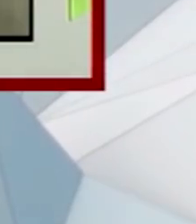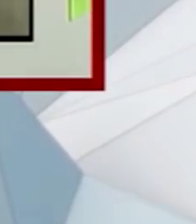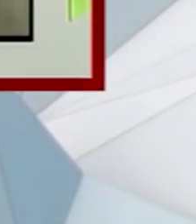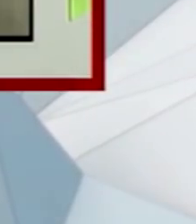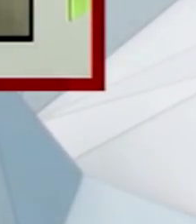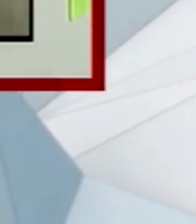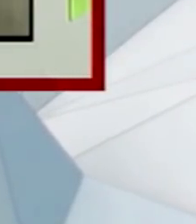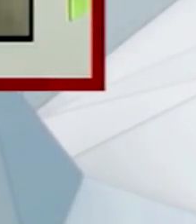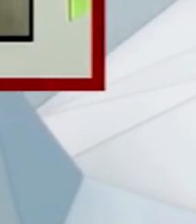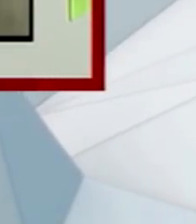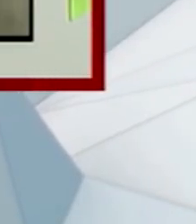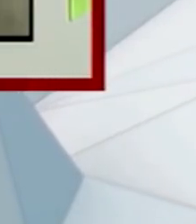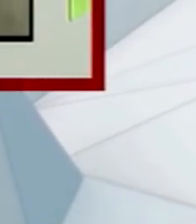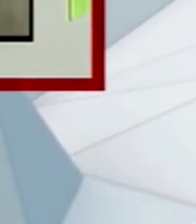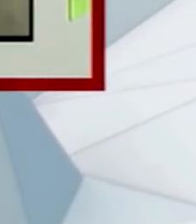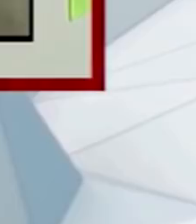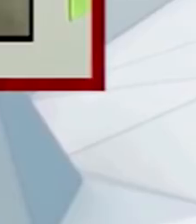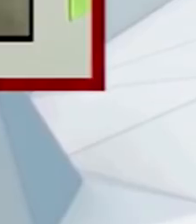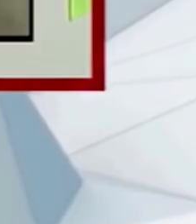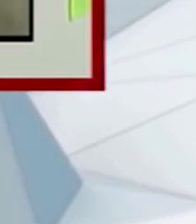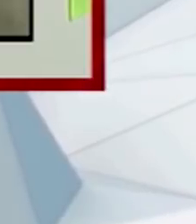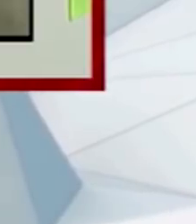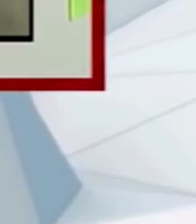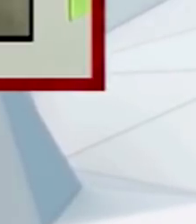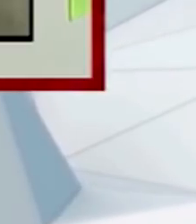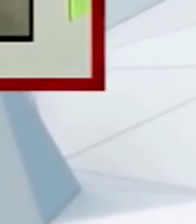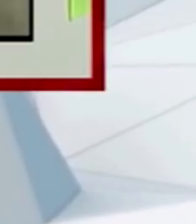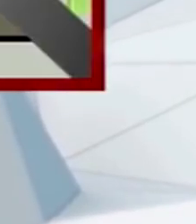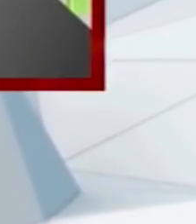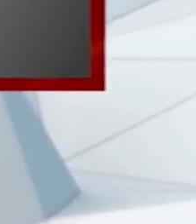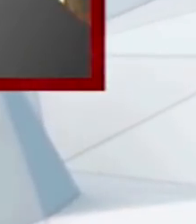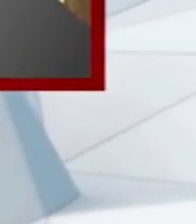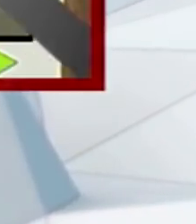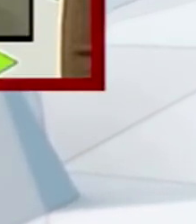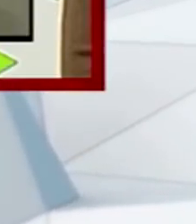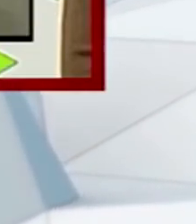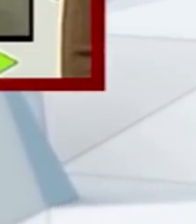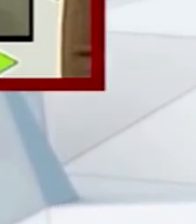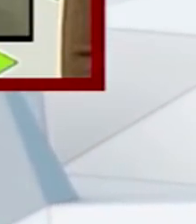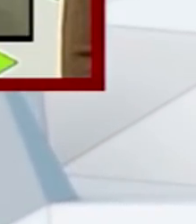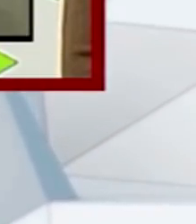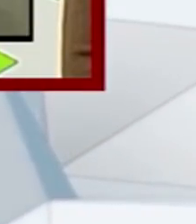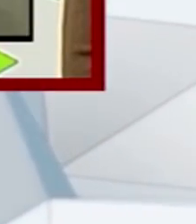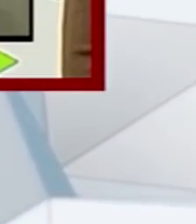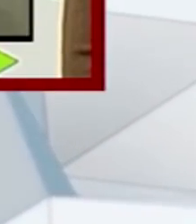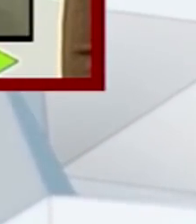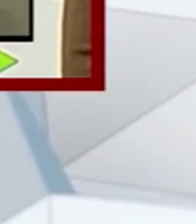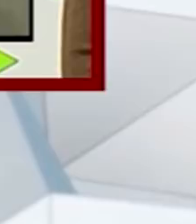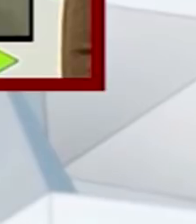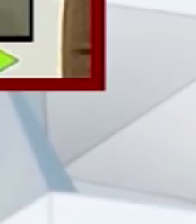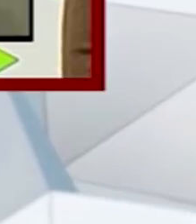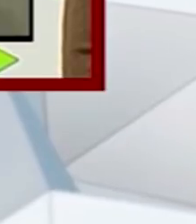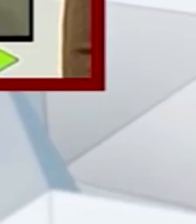биде и да биде најлошо сценарио во петок, не очеквам дека ке биде директно не. Ако ние со оваа